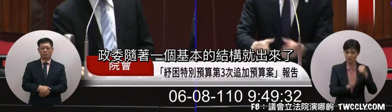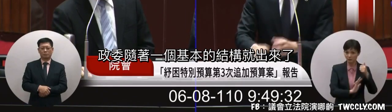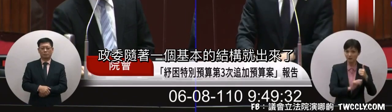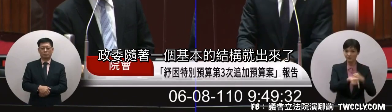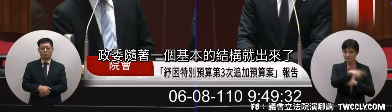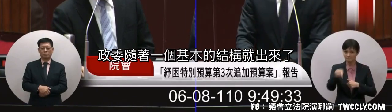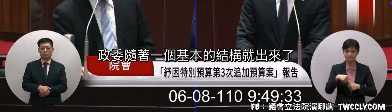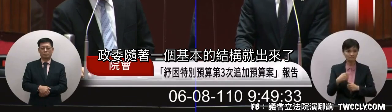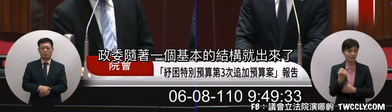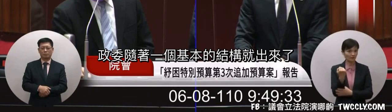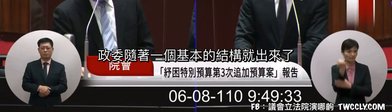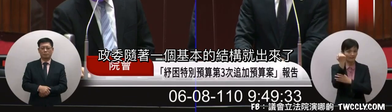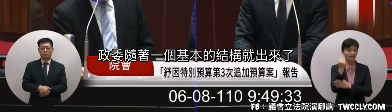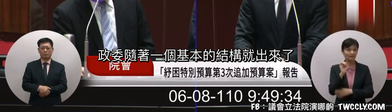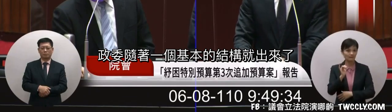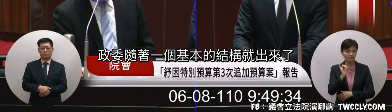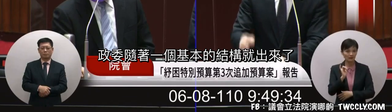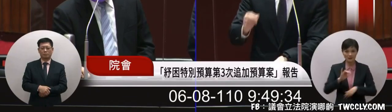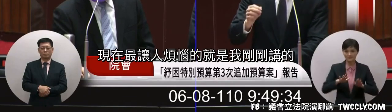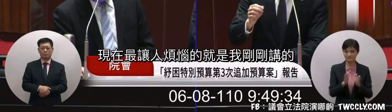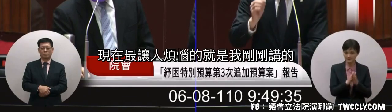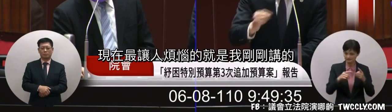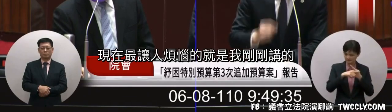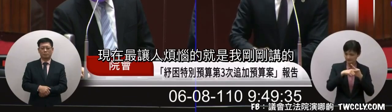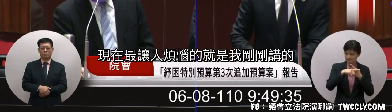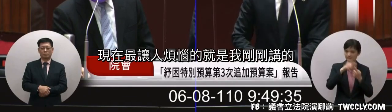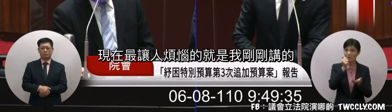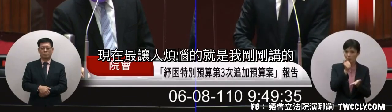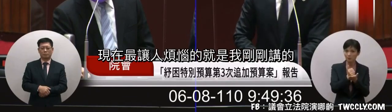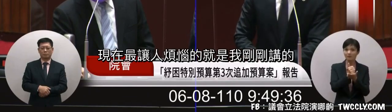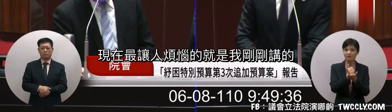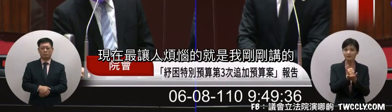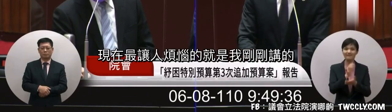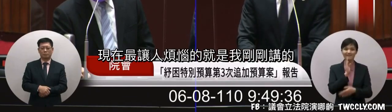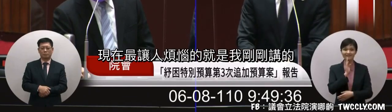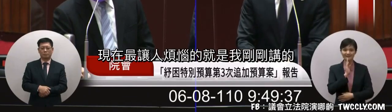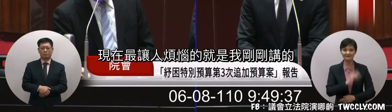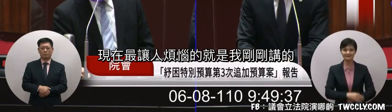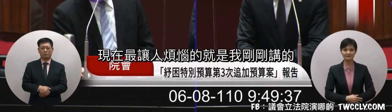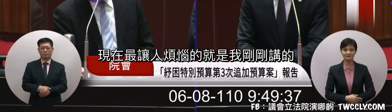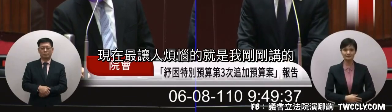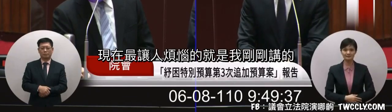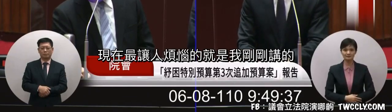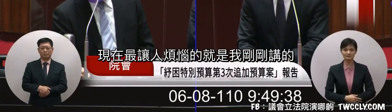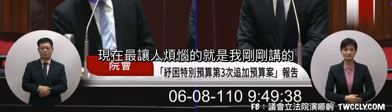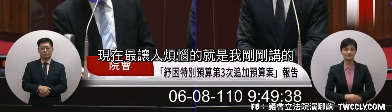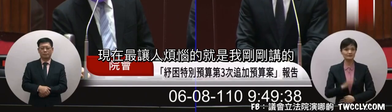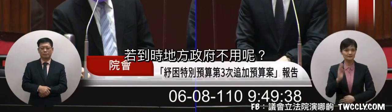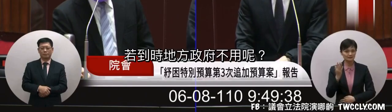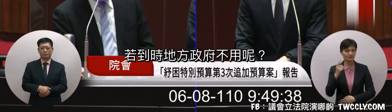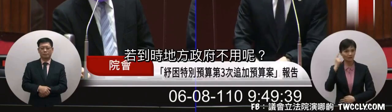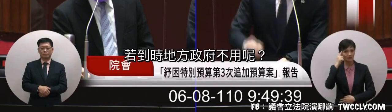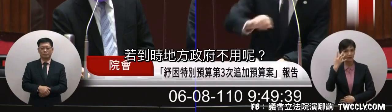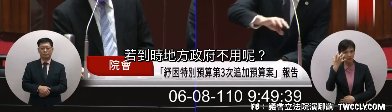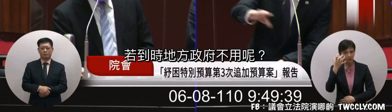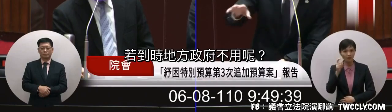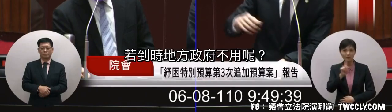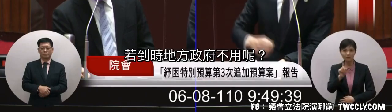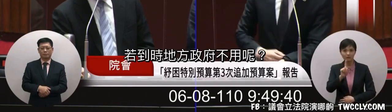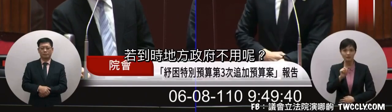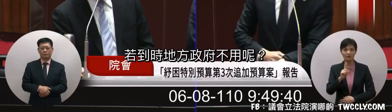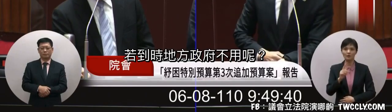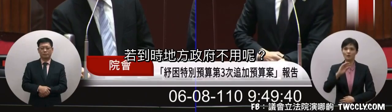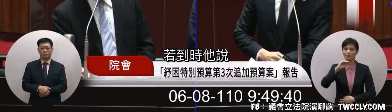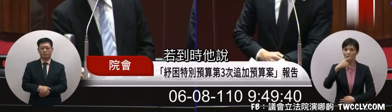一個基本的結構就出來了現在這個讓人煩惱的就是我剛才說的如果有時候